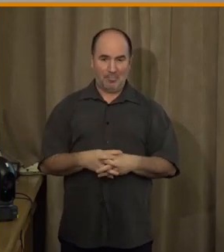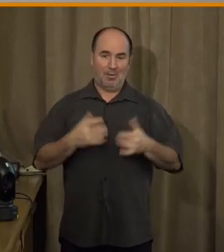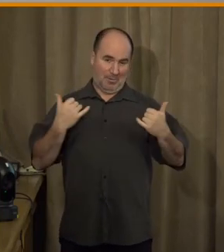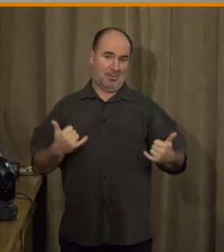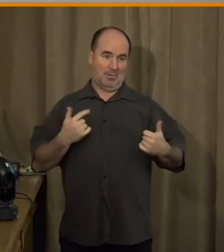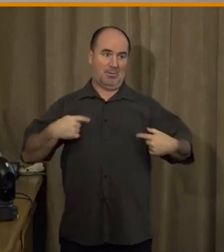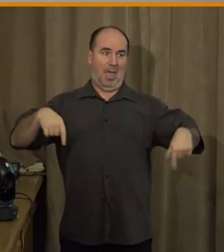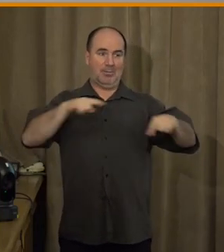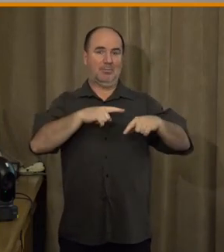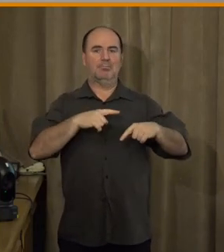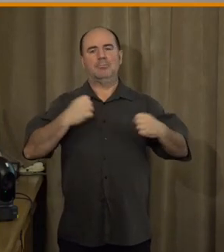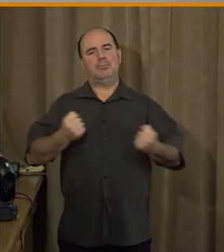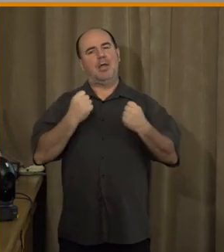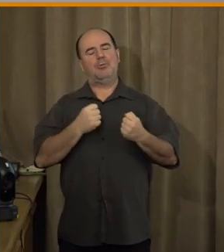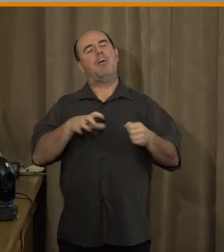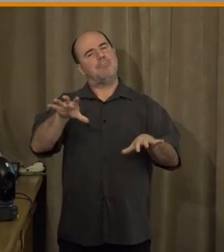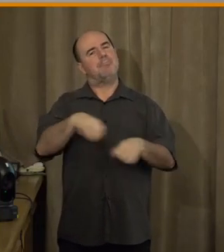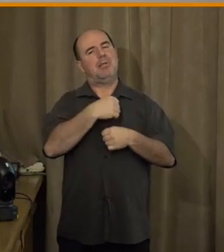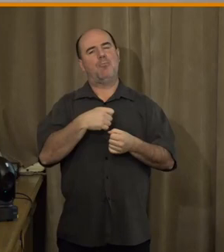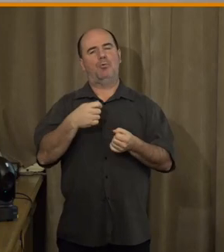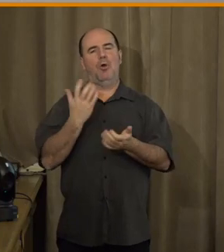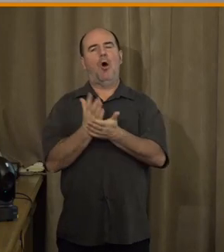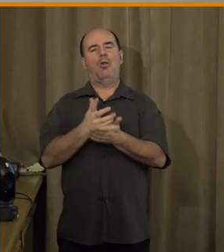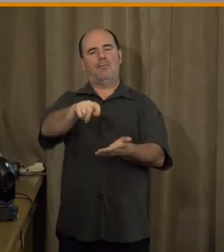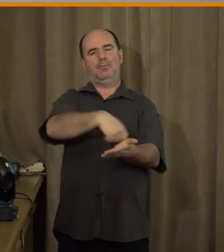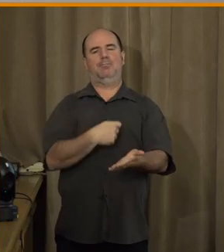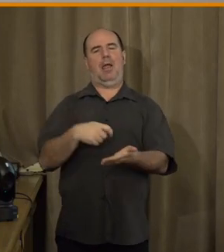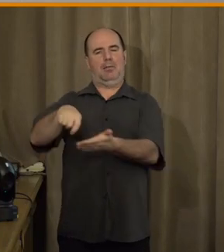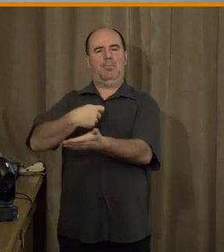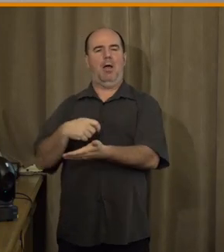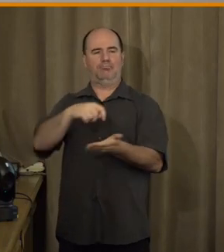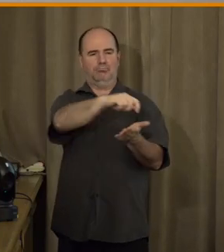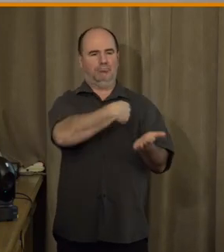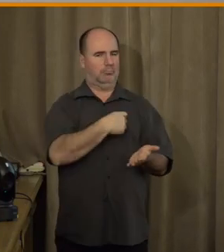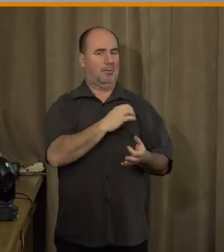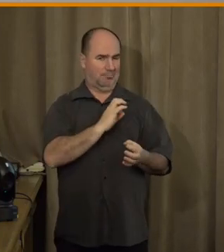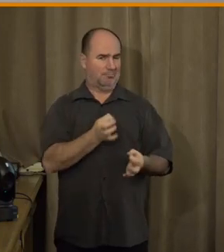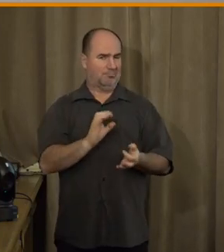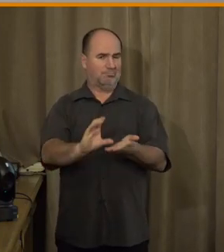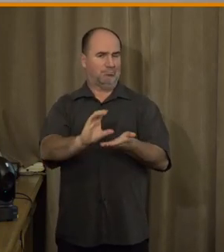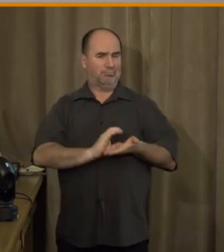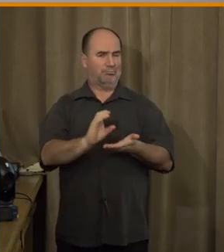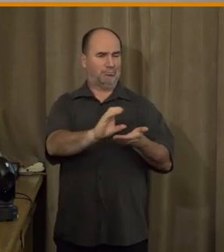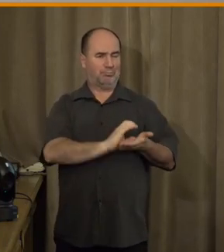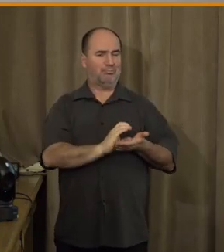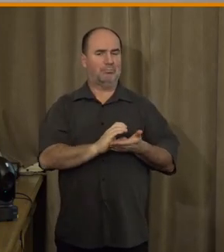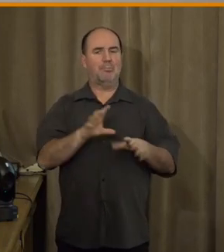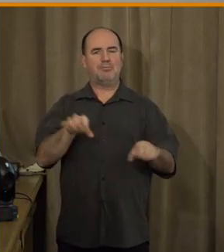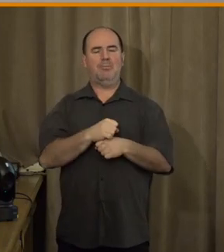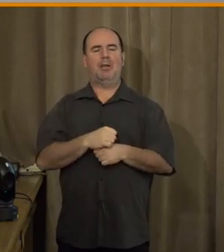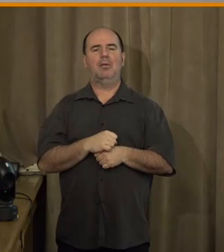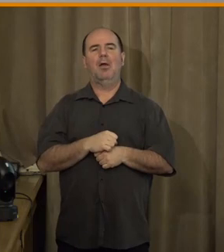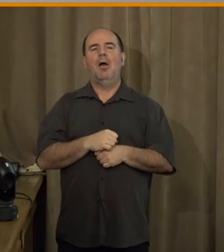platby, chránit hotovostní platby. Dlouho jsme si nemysleli, že je jako dobré to dávat do